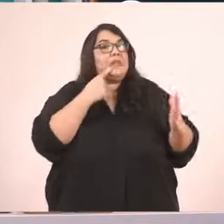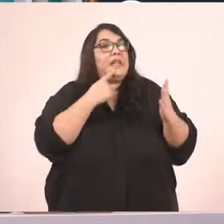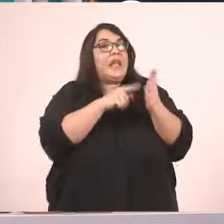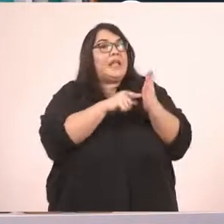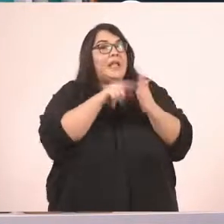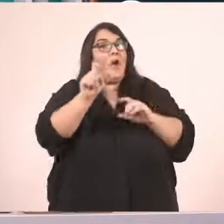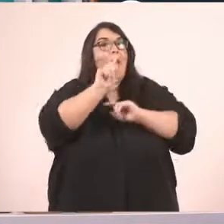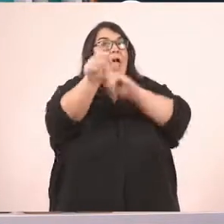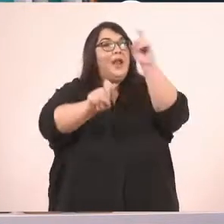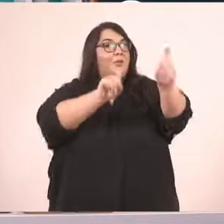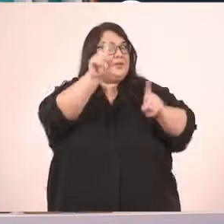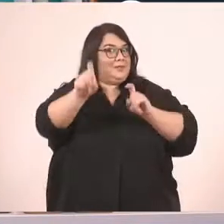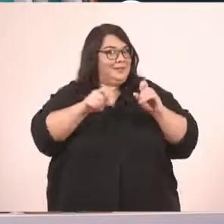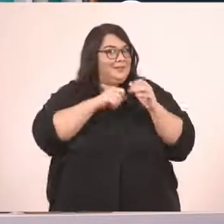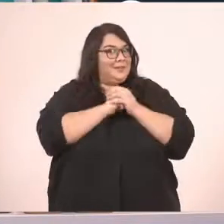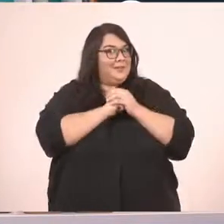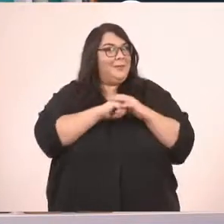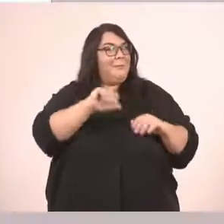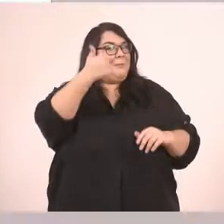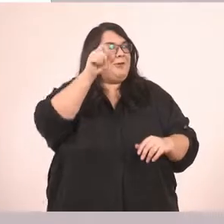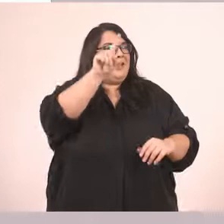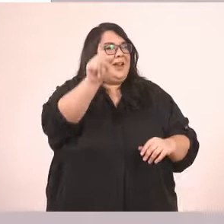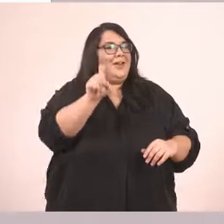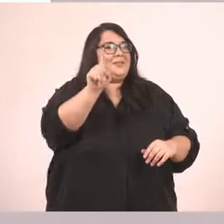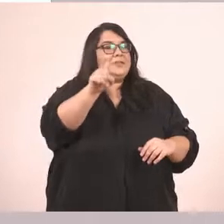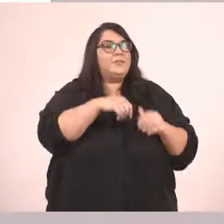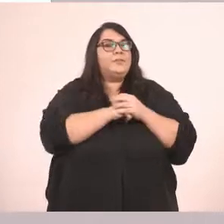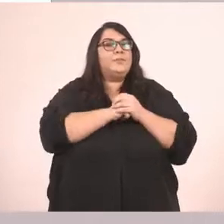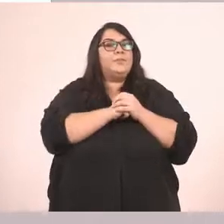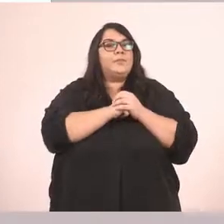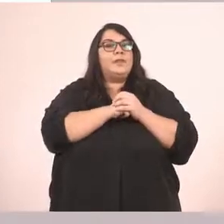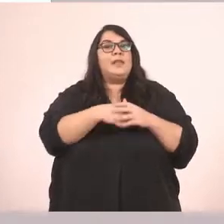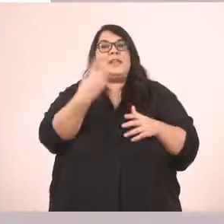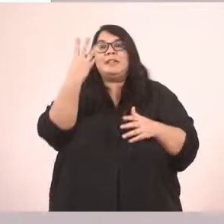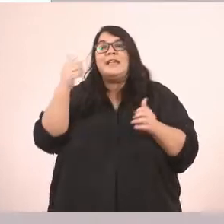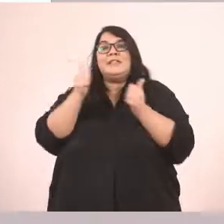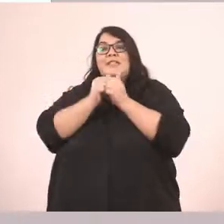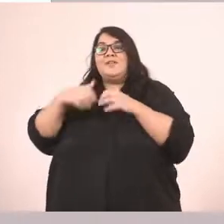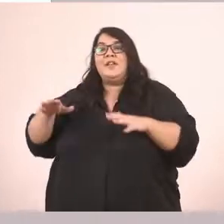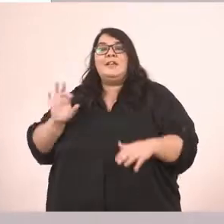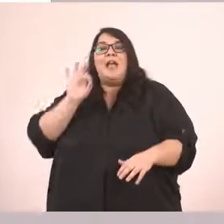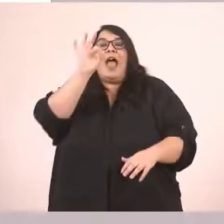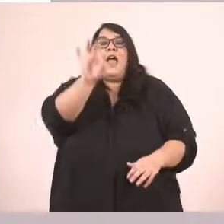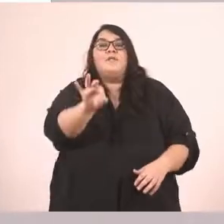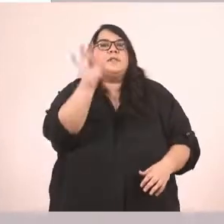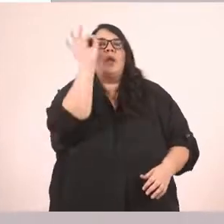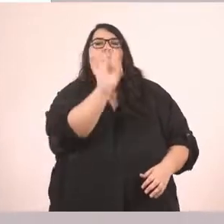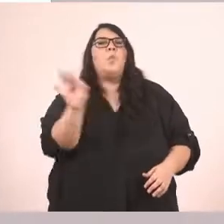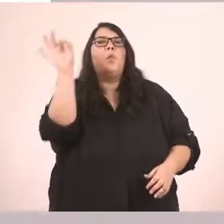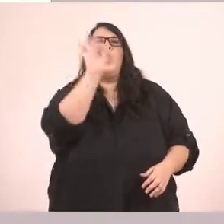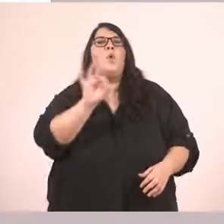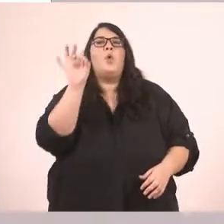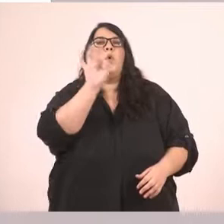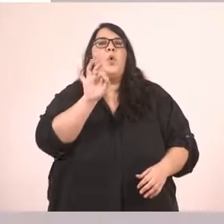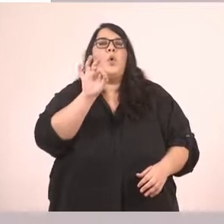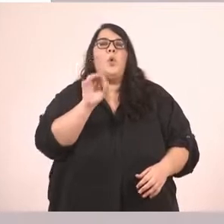κάποιες ερωτήσεις. Πρώτη ερωτησούλα. Σε ποιο μέρος έφτασαν οι τέσσερις φίλοι, παιδιά, πού έφτασαν.